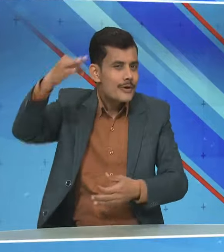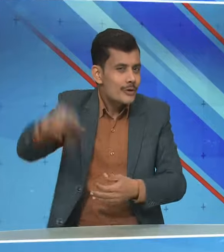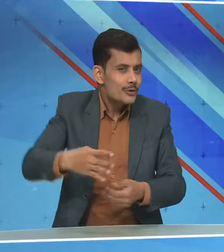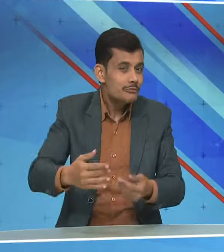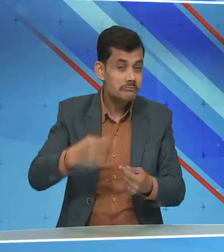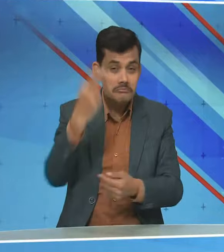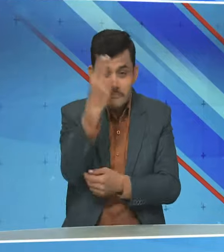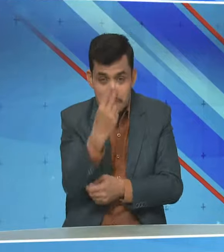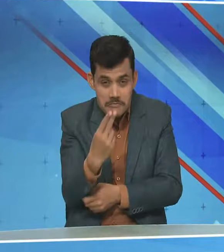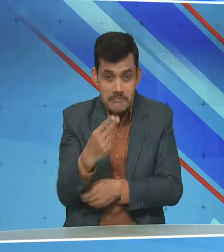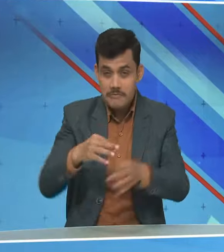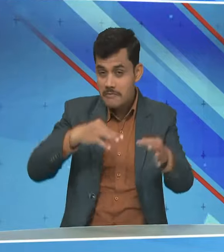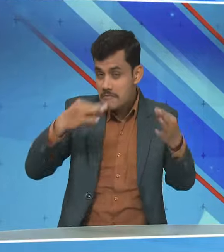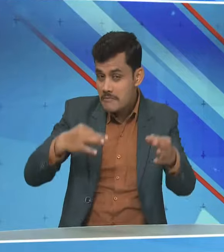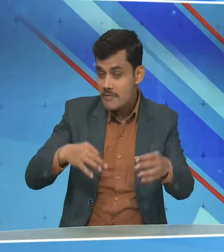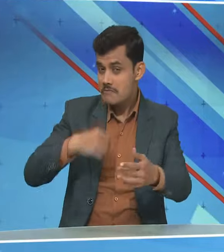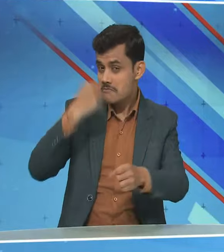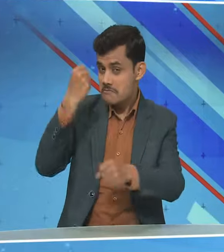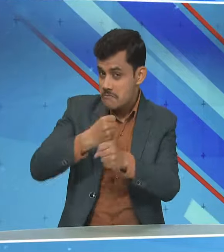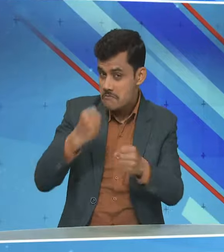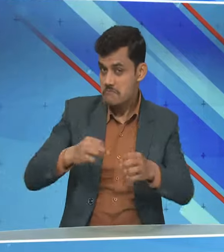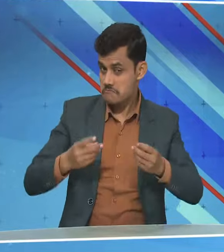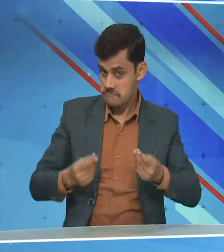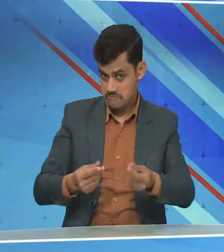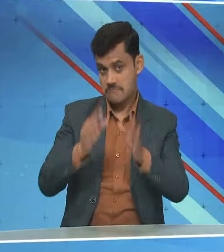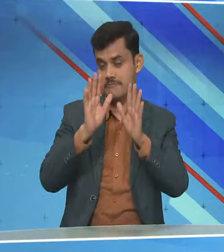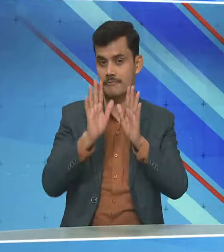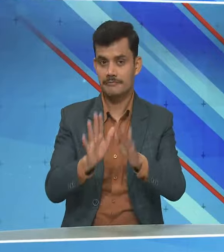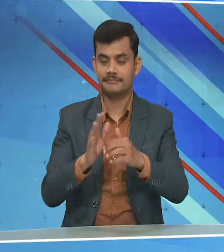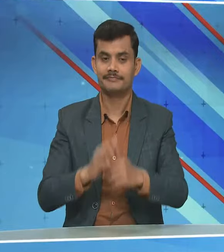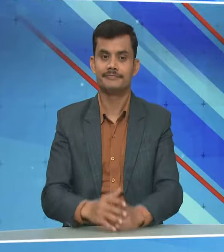उसके तयारें भी जोर शोर से जारी है